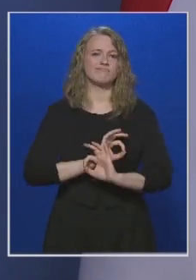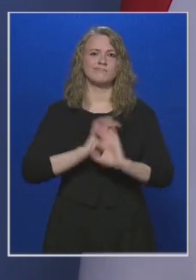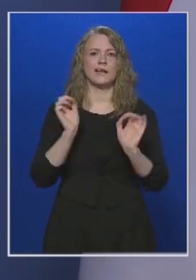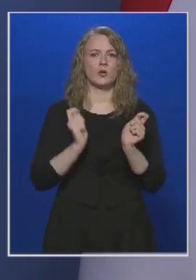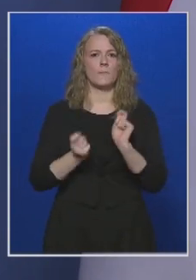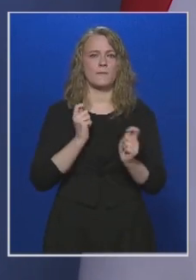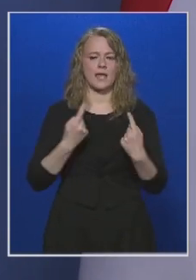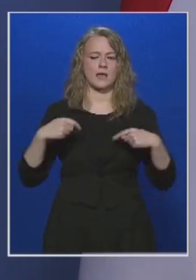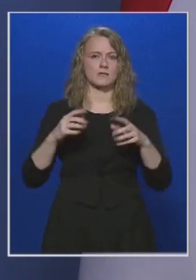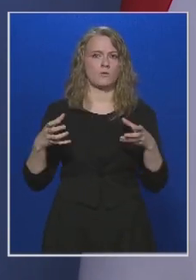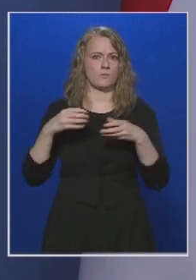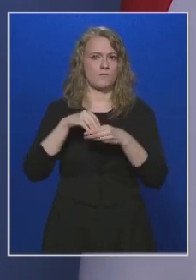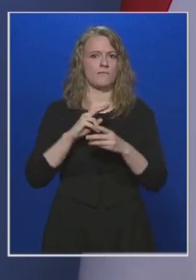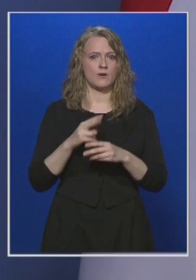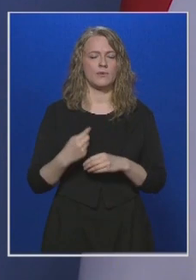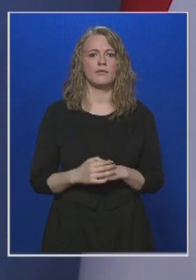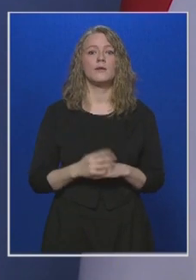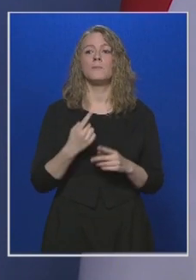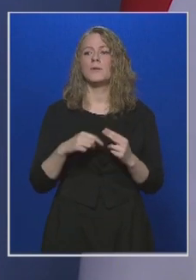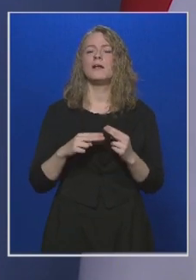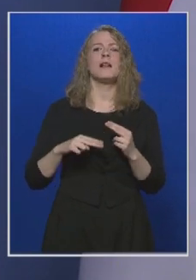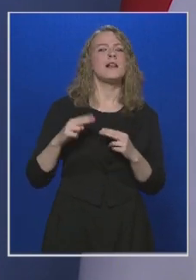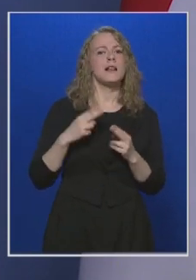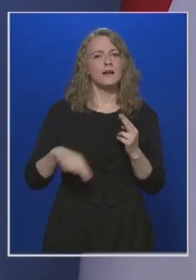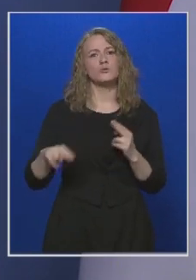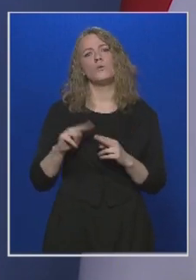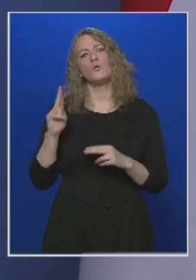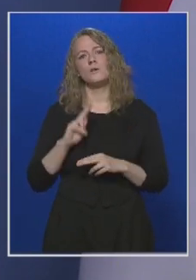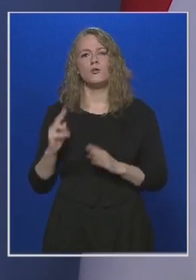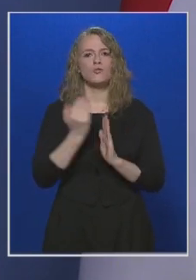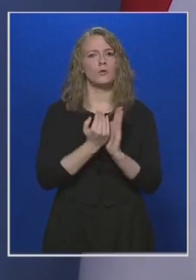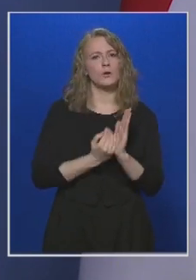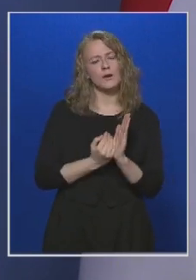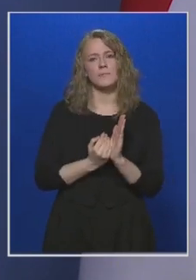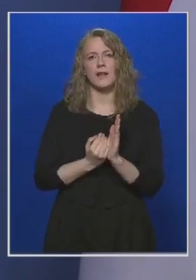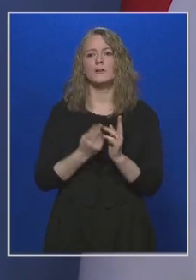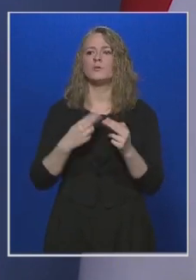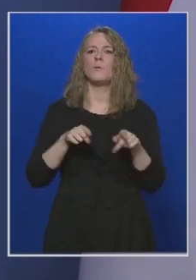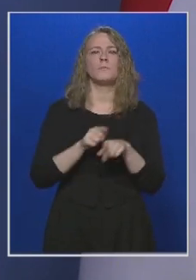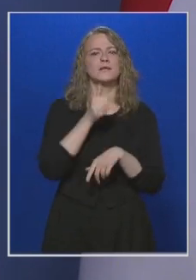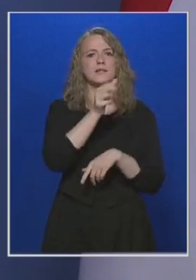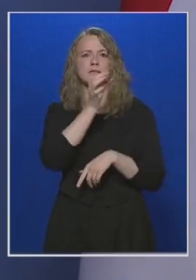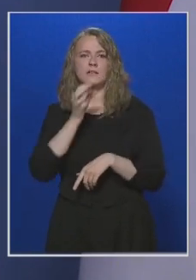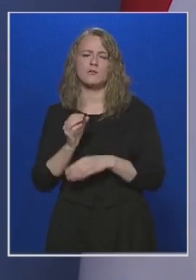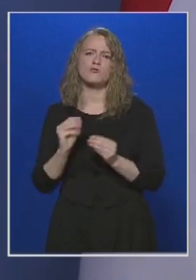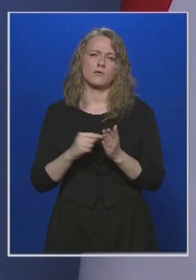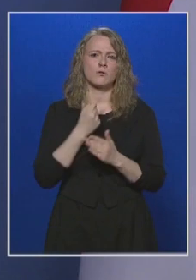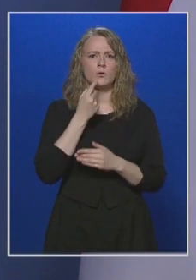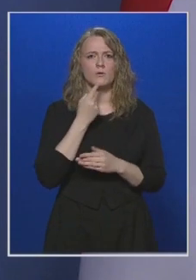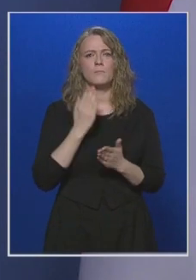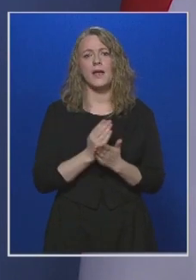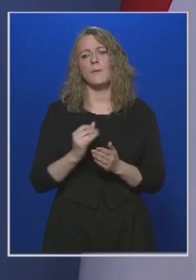pályázók között van, tehát mi a legtöbb Európai Uniós operatív programnál több mint 100%-ot, ahogy sokszor elmondtuk,